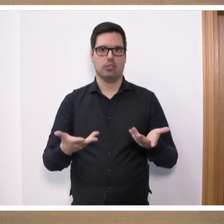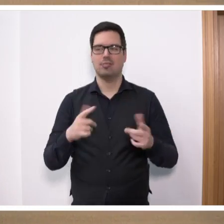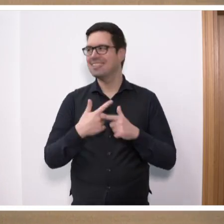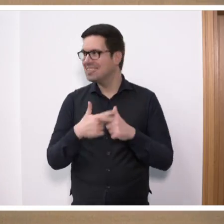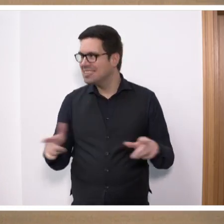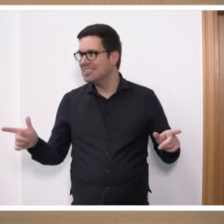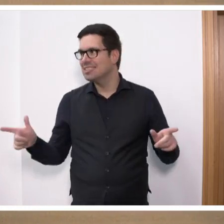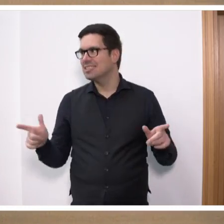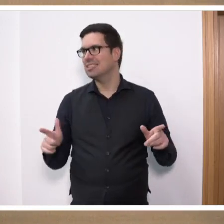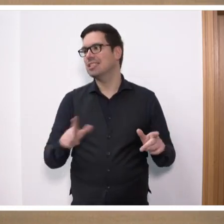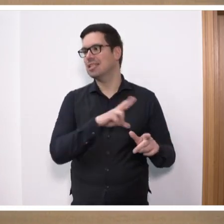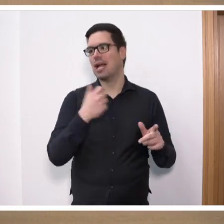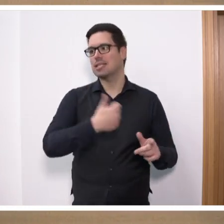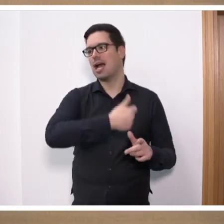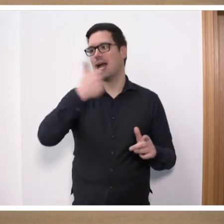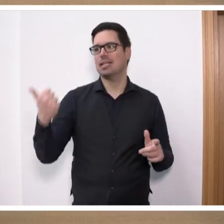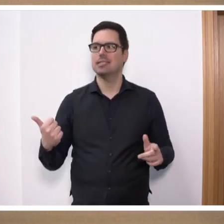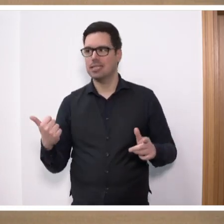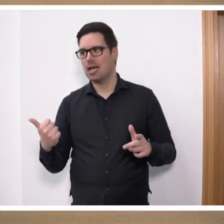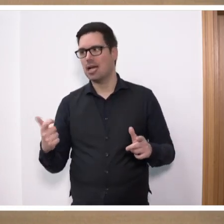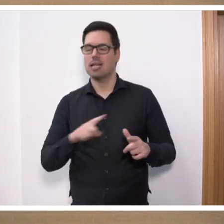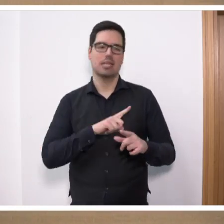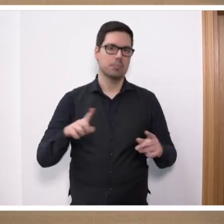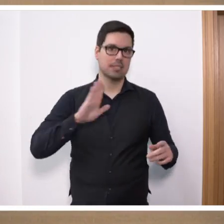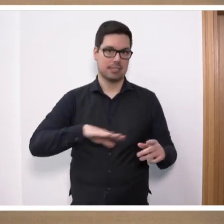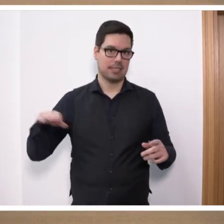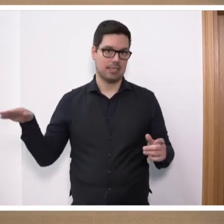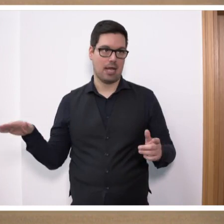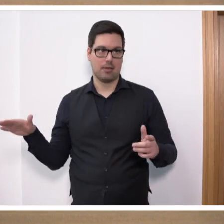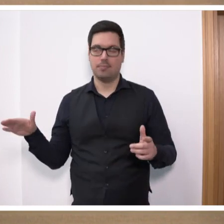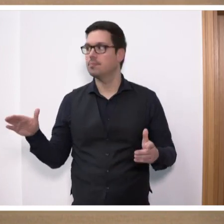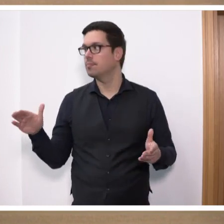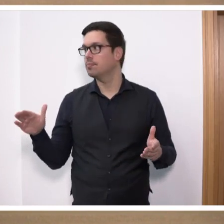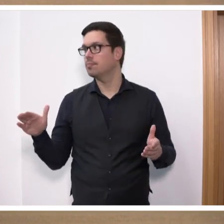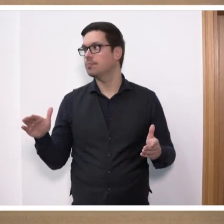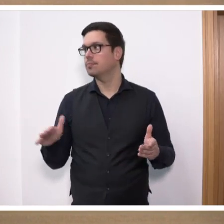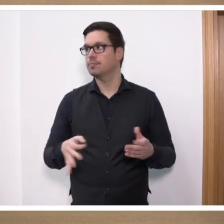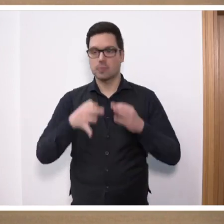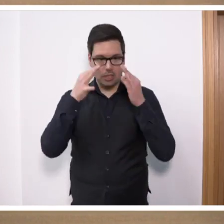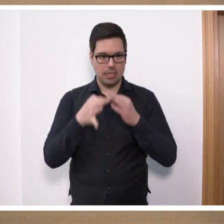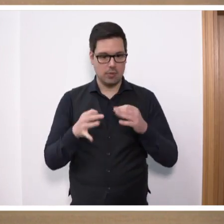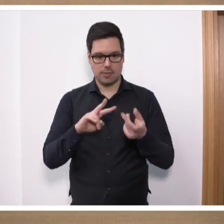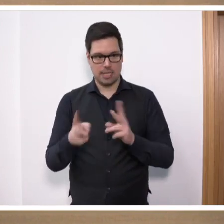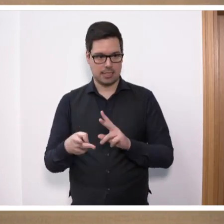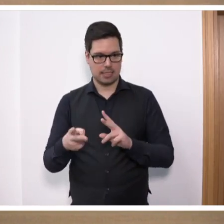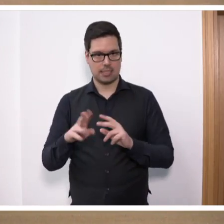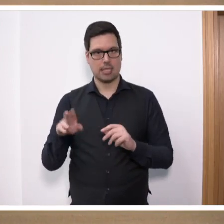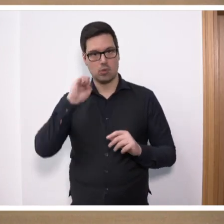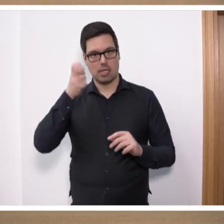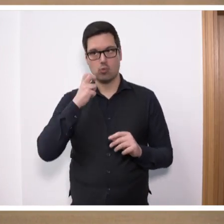länger als ein Jahr gedauert, bis diese Kinder genau wie die anderen Kinder aus Saarlouis